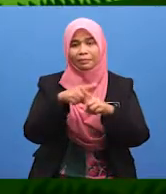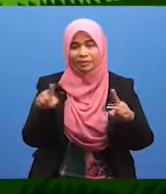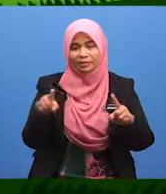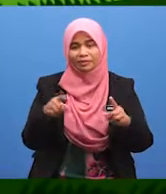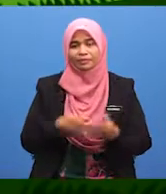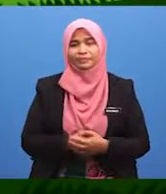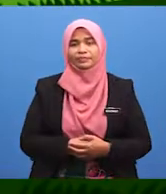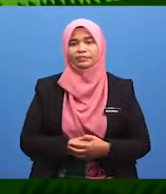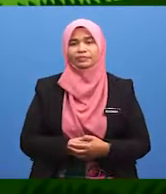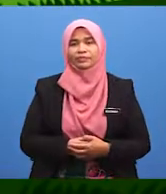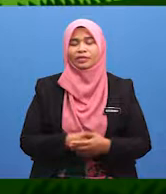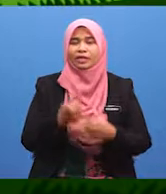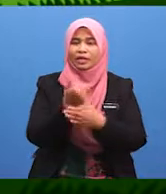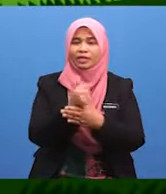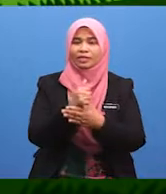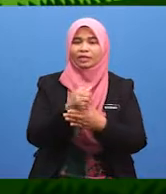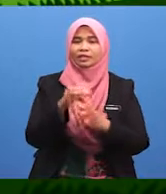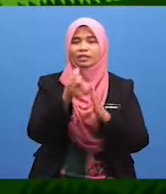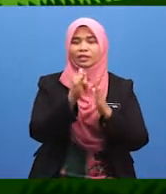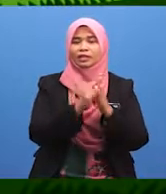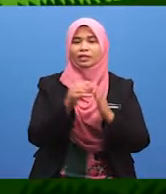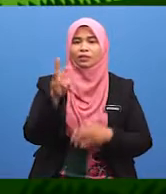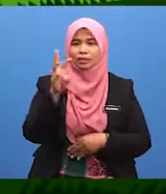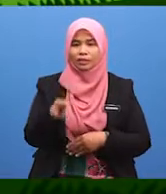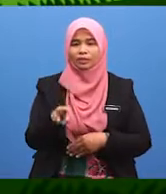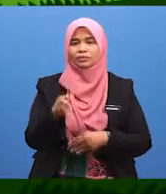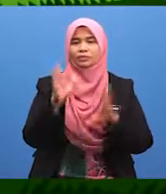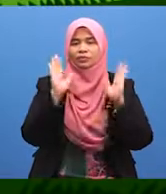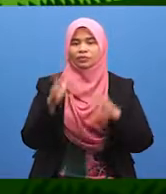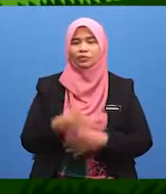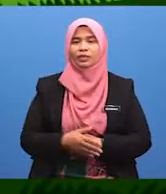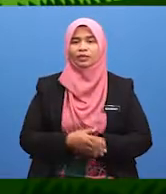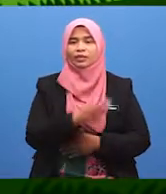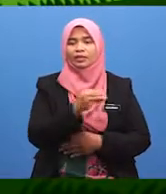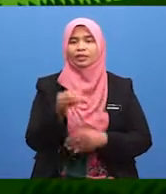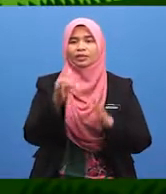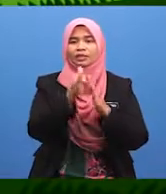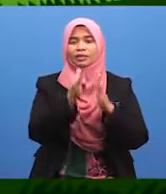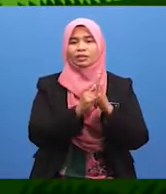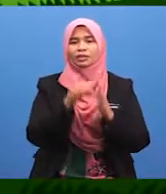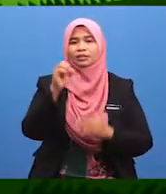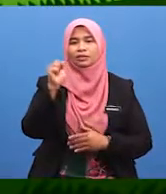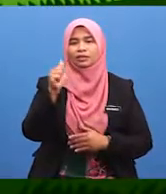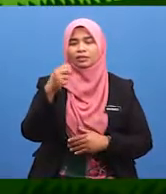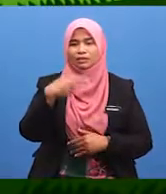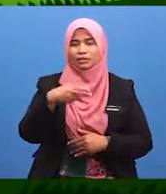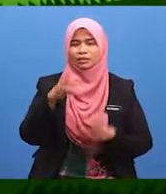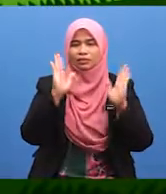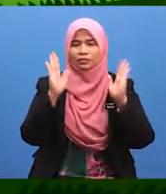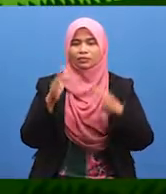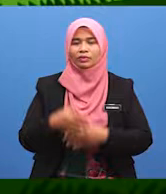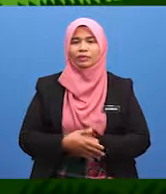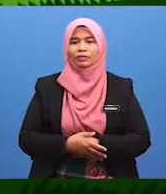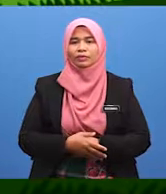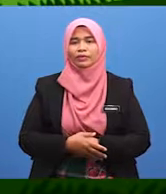Apa bezanya antara syarat wajib solat dan syarat sah-solat? Di